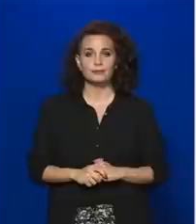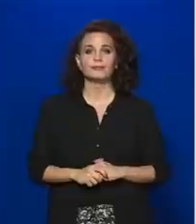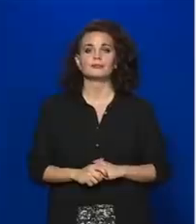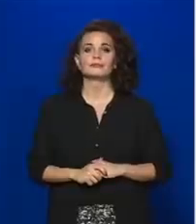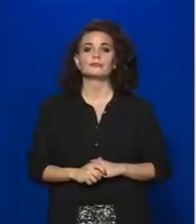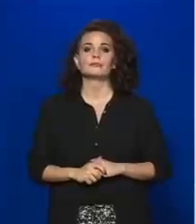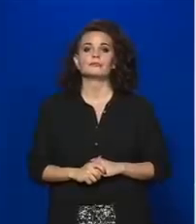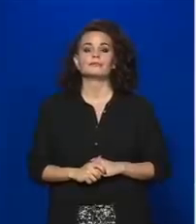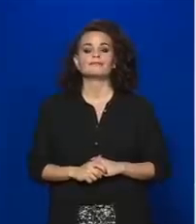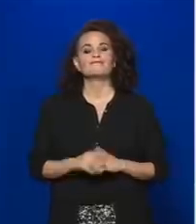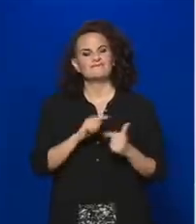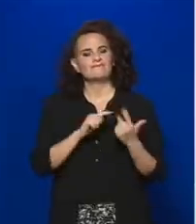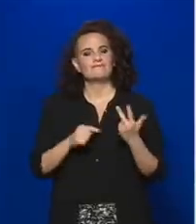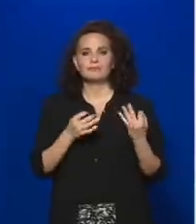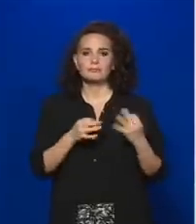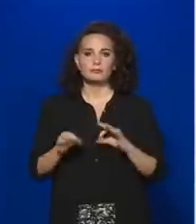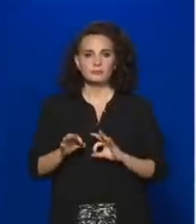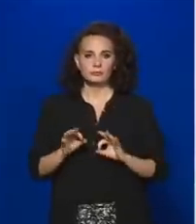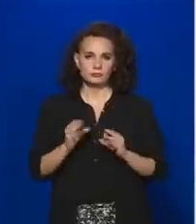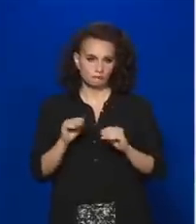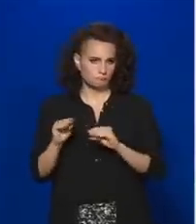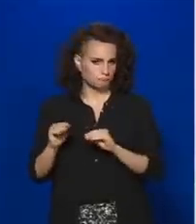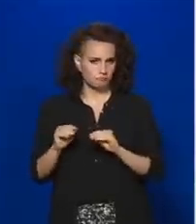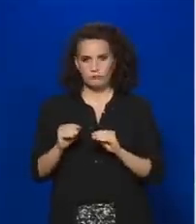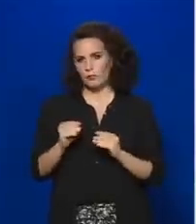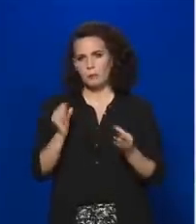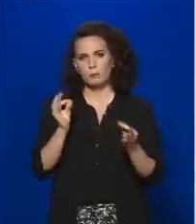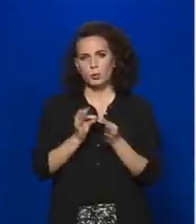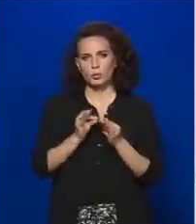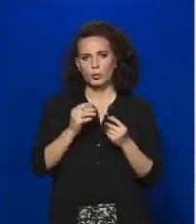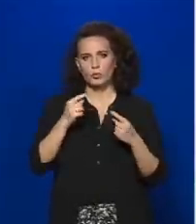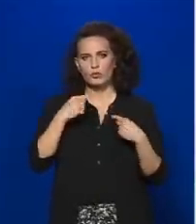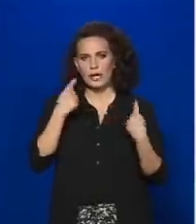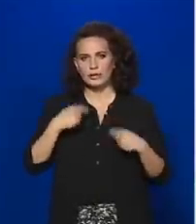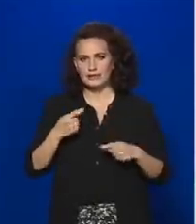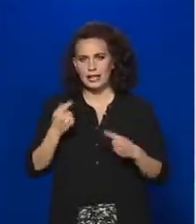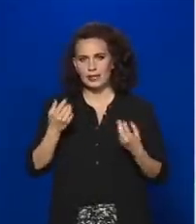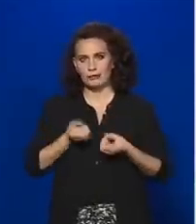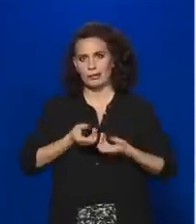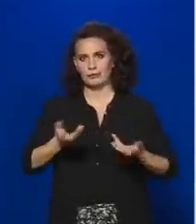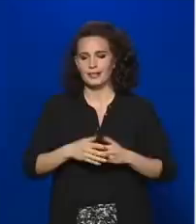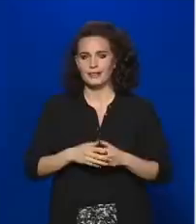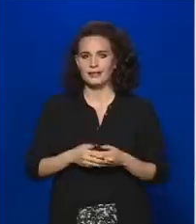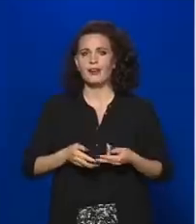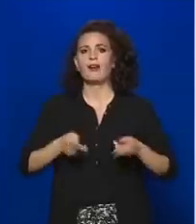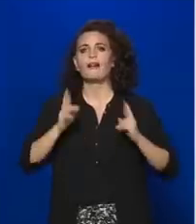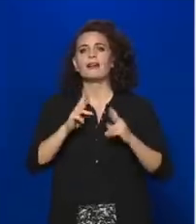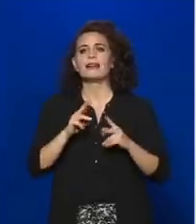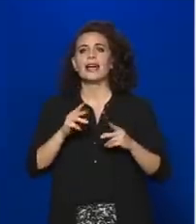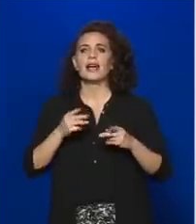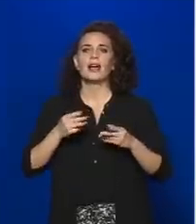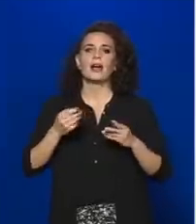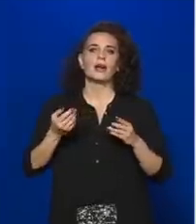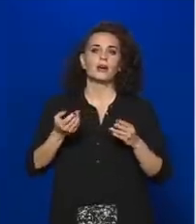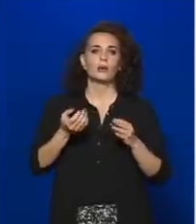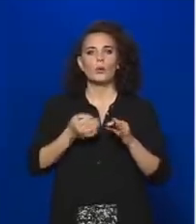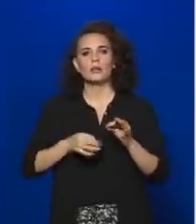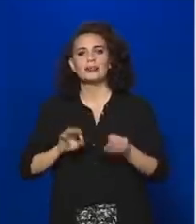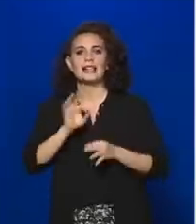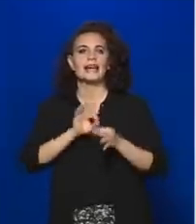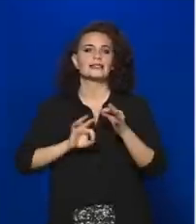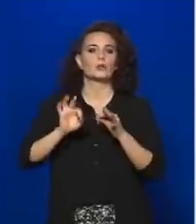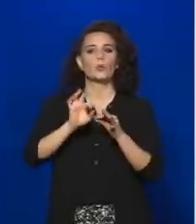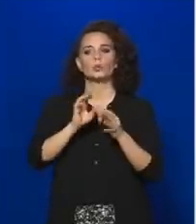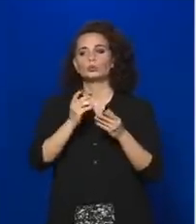nem pontos állítás jelent meg, tehát a reorganizációs tervet elfogadták,